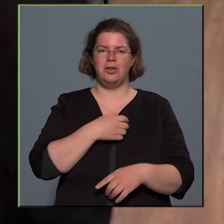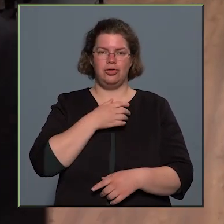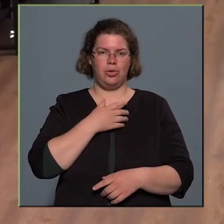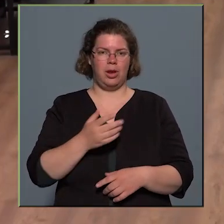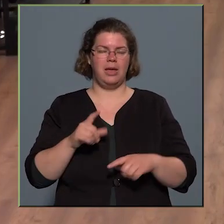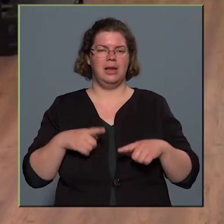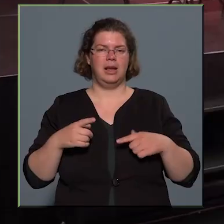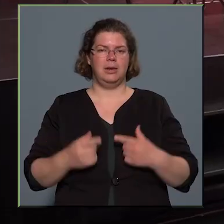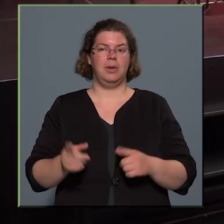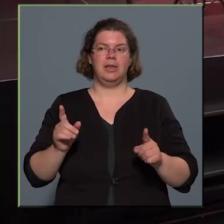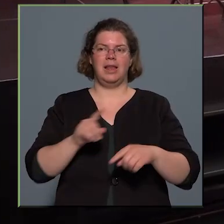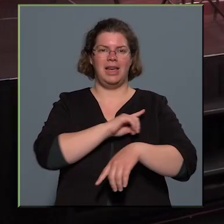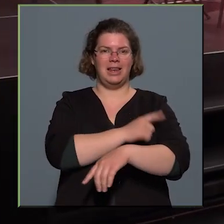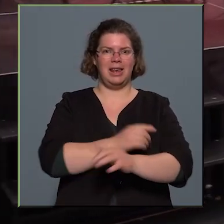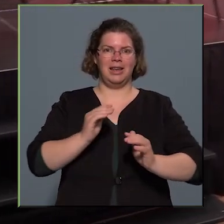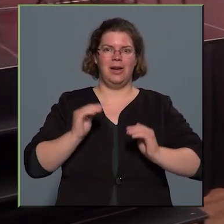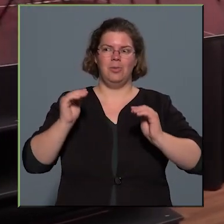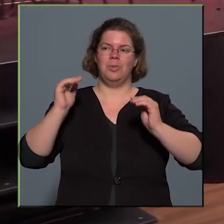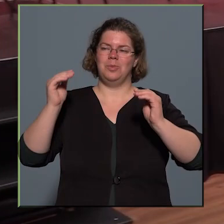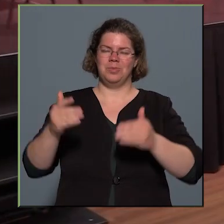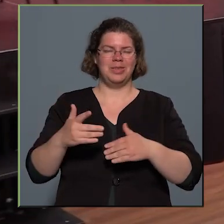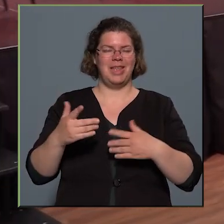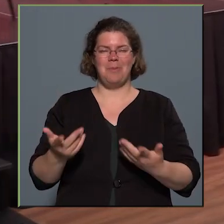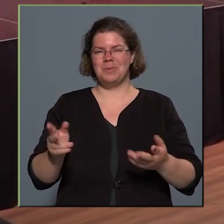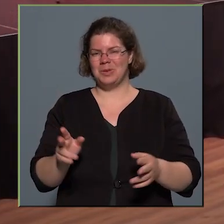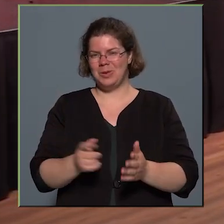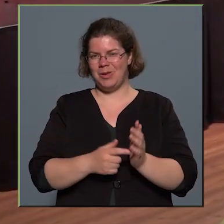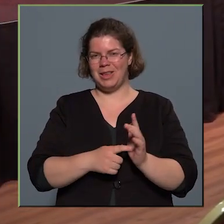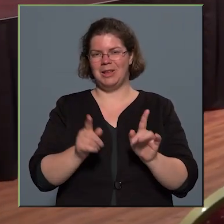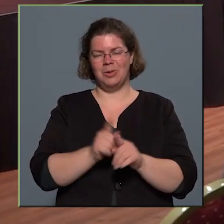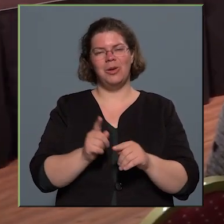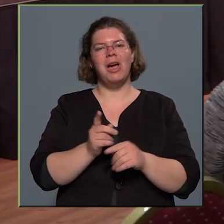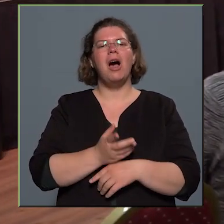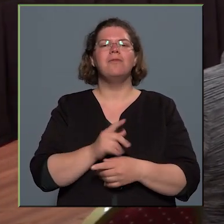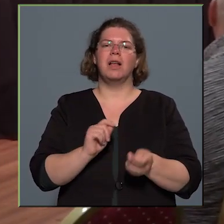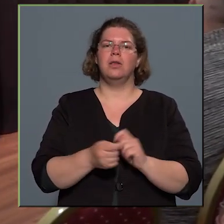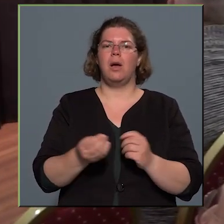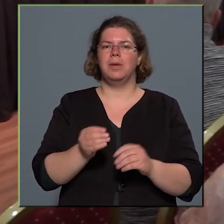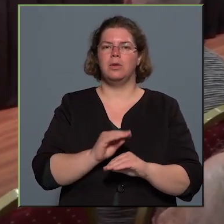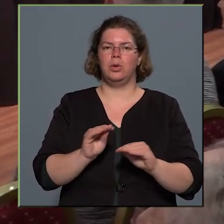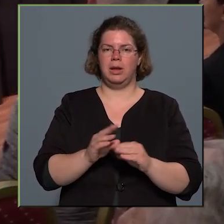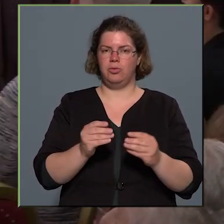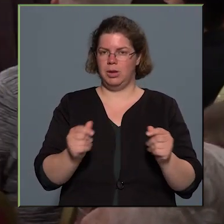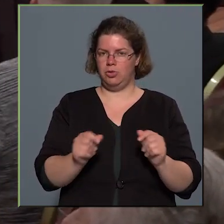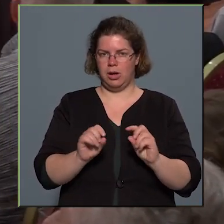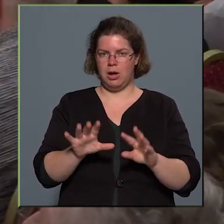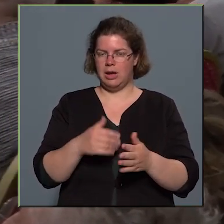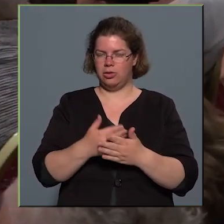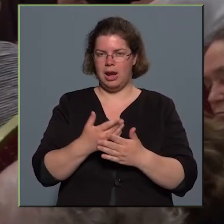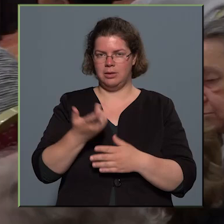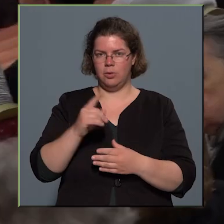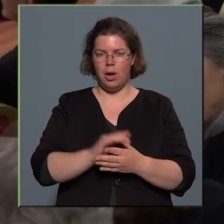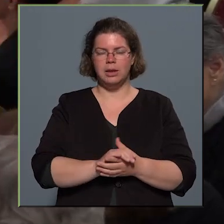árnövekedése szerencsére nem követelt olyan változást, mely az oktatás minőségére hatással lett volna. Tulajdonképpen azt tudom